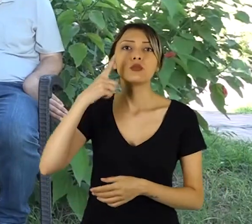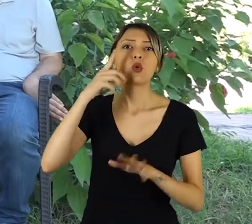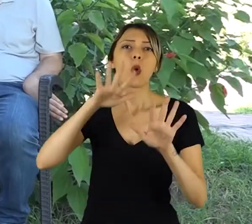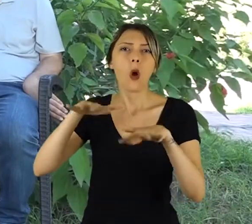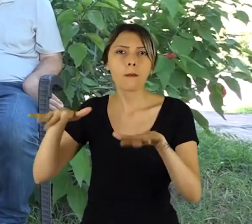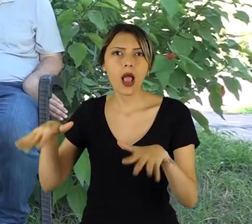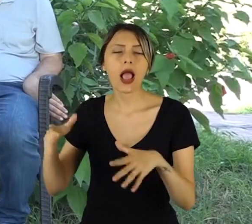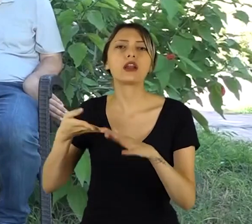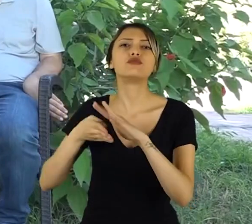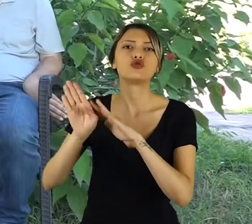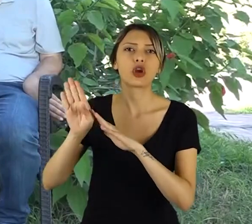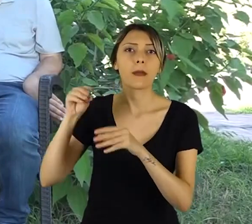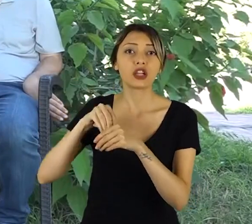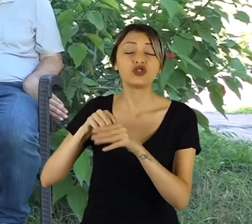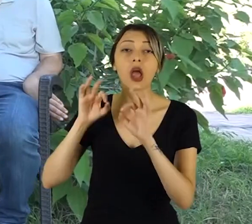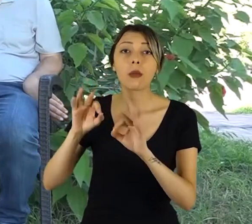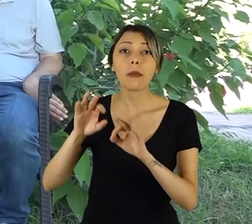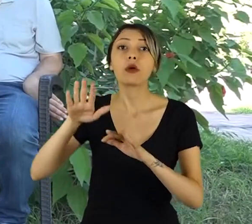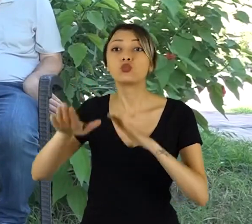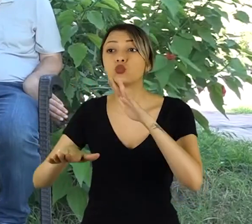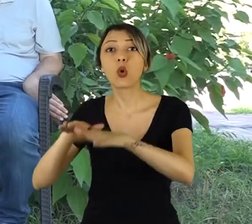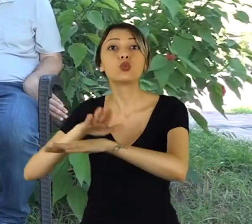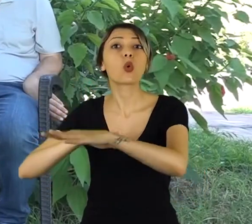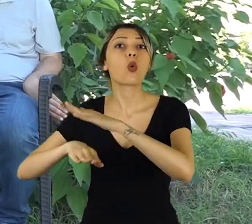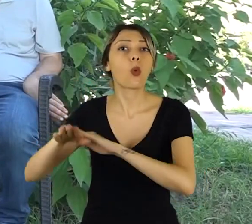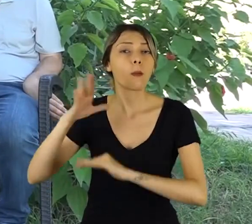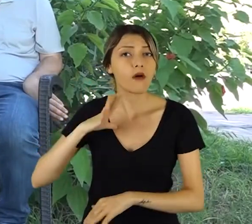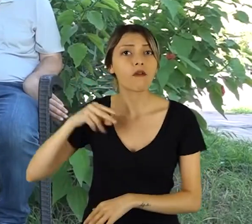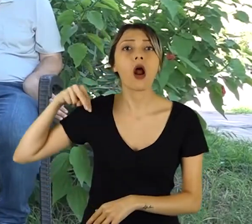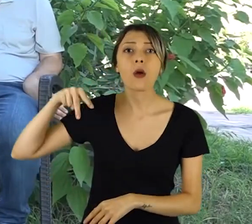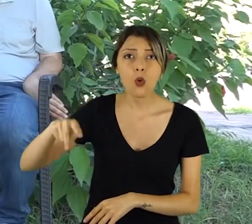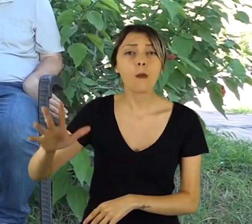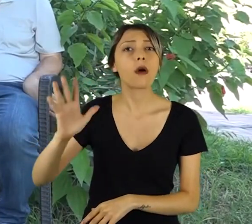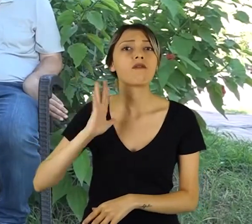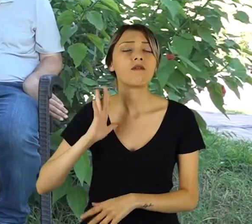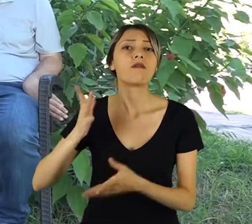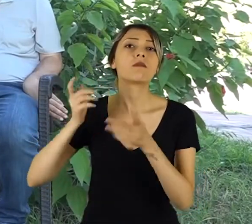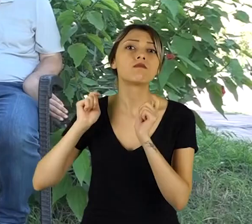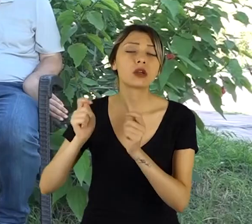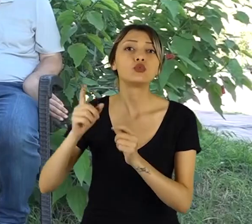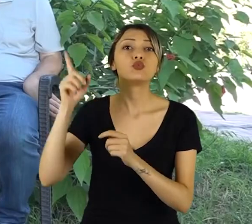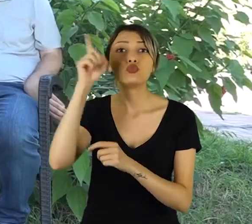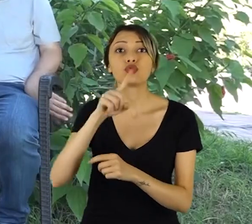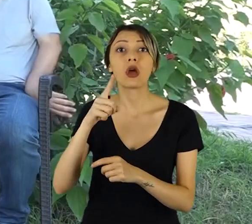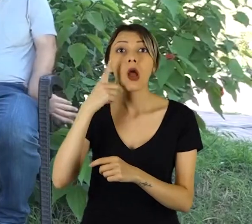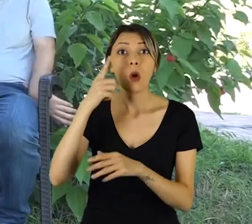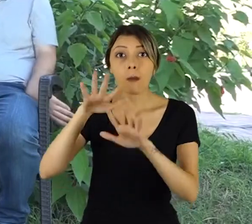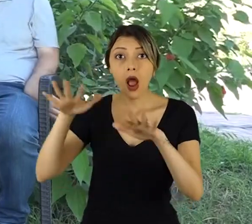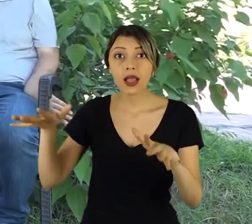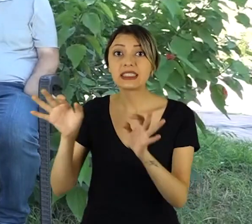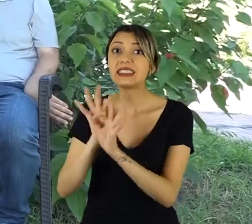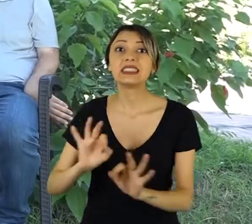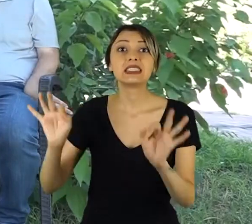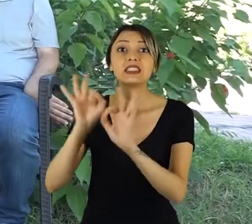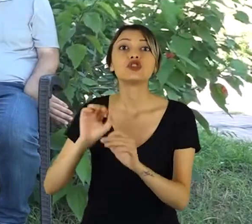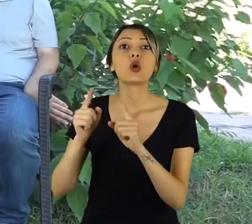dokunmadan, hissetmeden yürüyemeyeceğimizi hissediyoruz. Yani hiçbir görme engelli o dönemde dışarıya